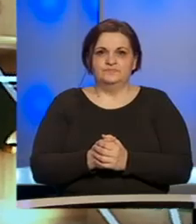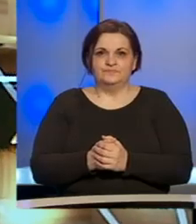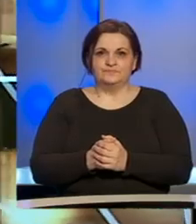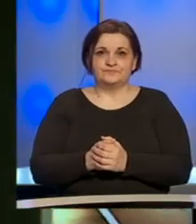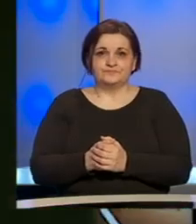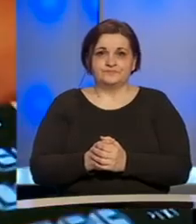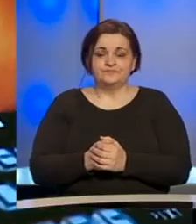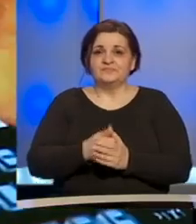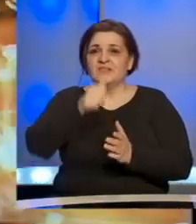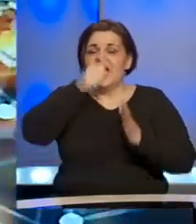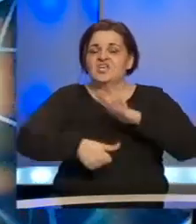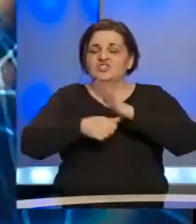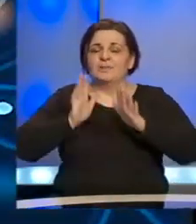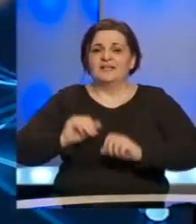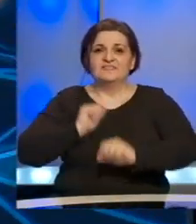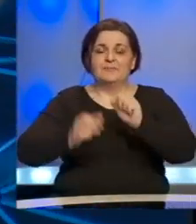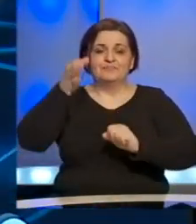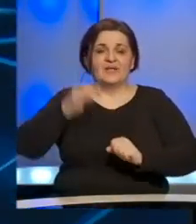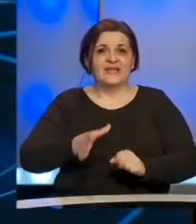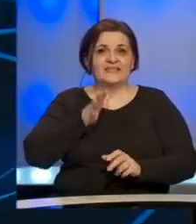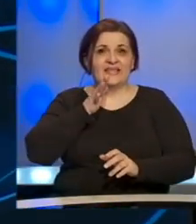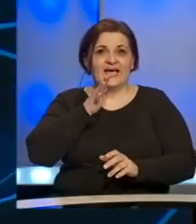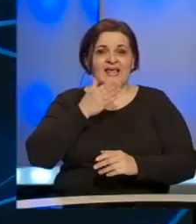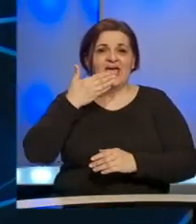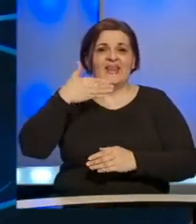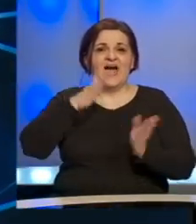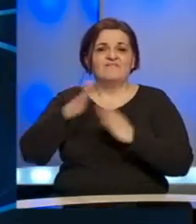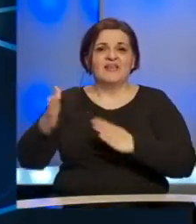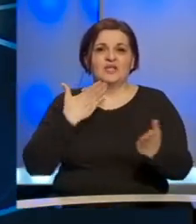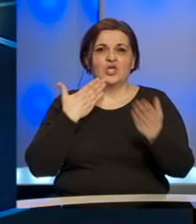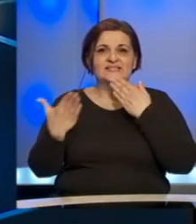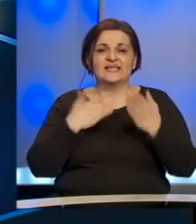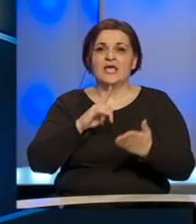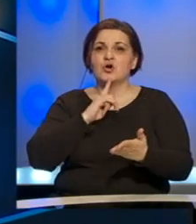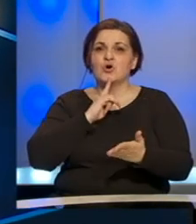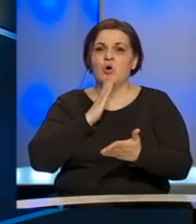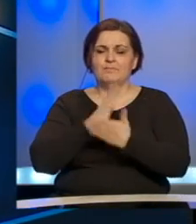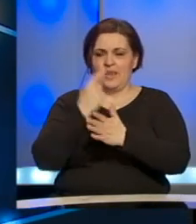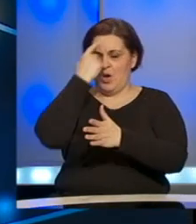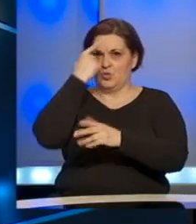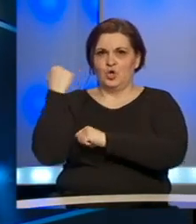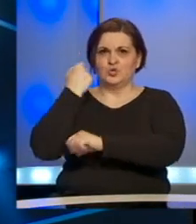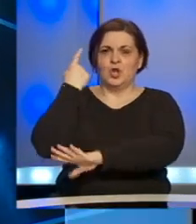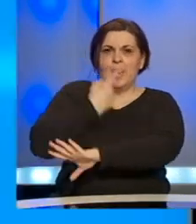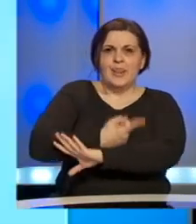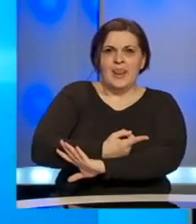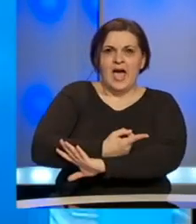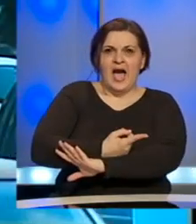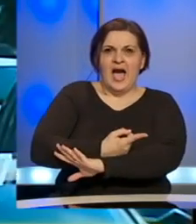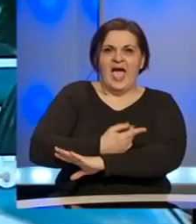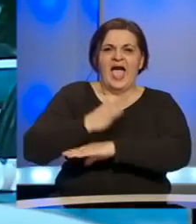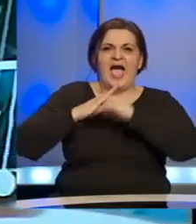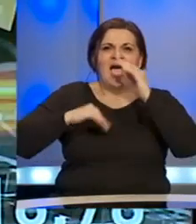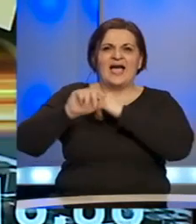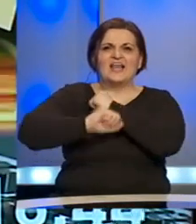Štab civilne zaštite kantona Sarajevo na vanrednoj sjednici koja je održana u nediru donio je naredbu građevinskom